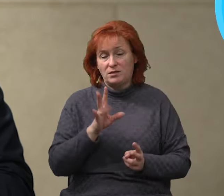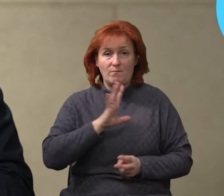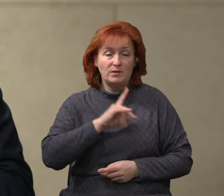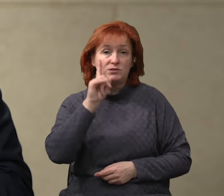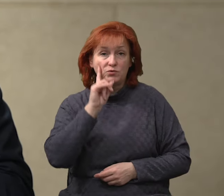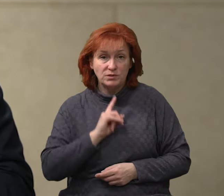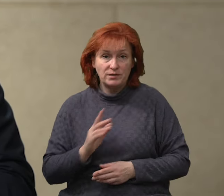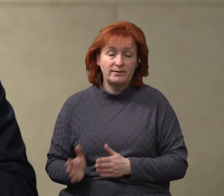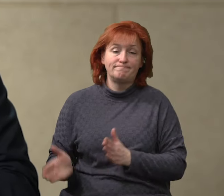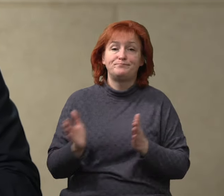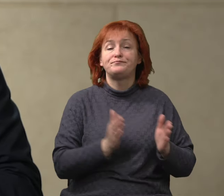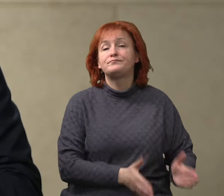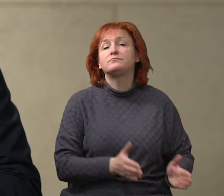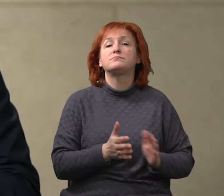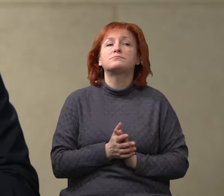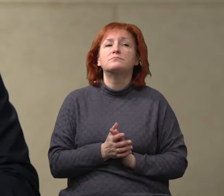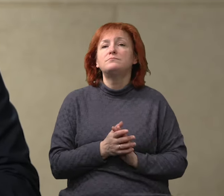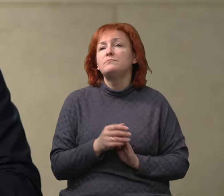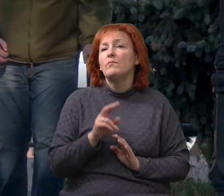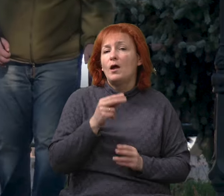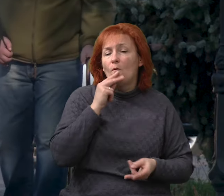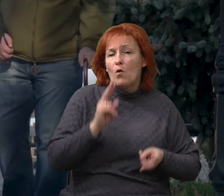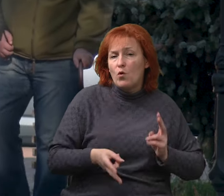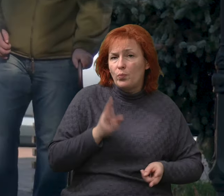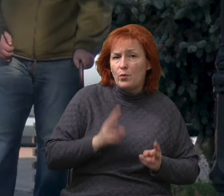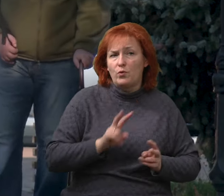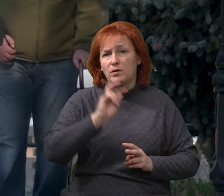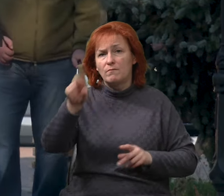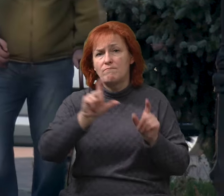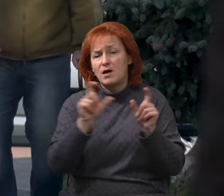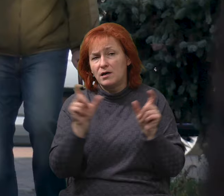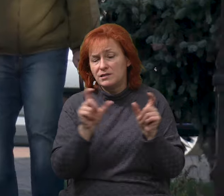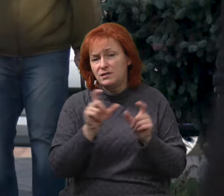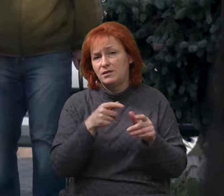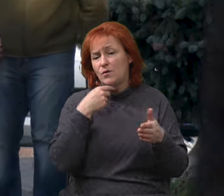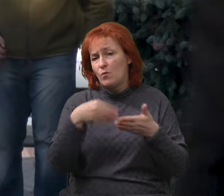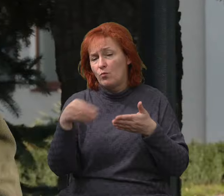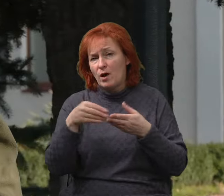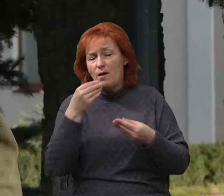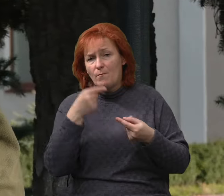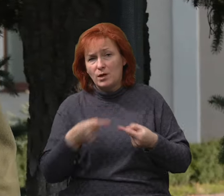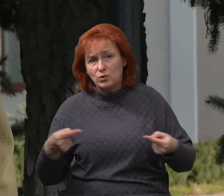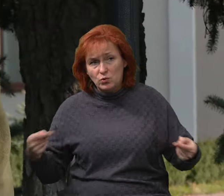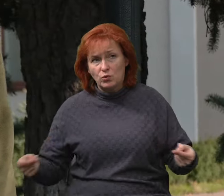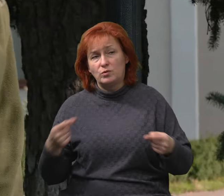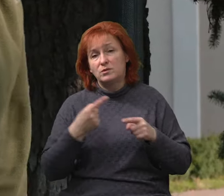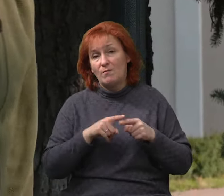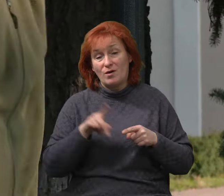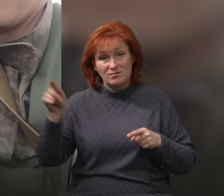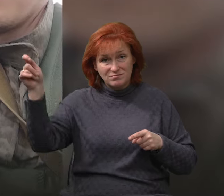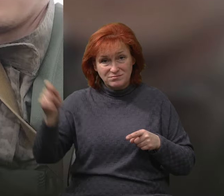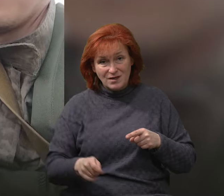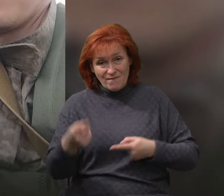Готує, пилососить та ходить за покупками в магазин. Військовослужбовець з Ніжжана Дмитро Жуков продовжує відновлюватись після